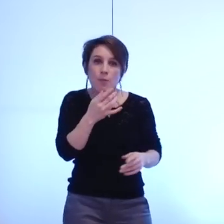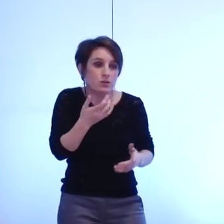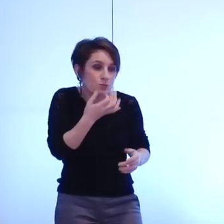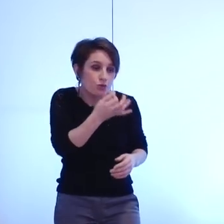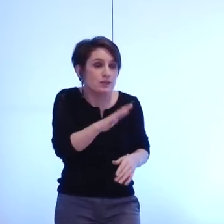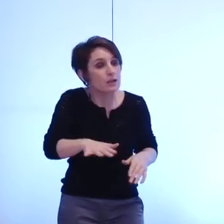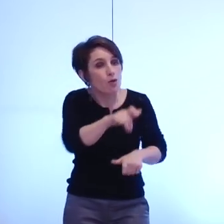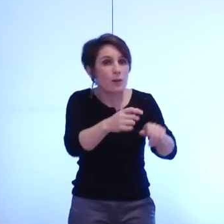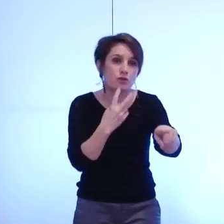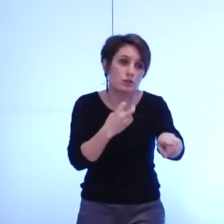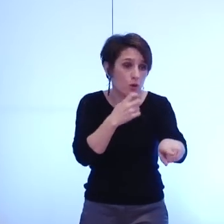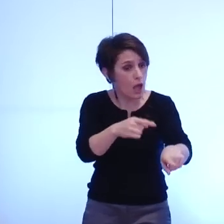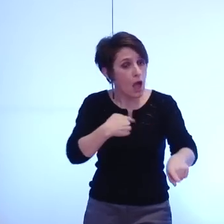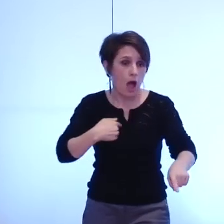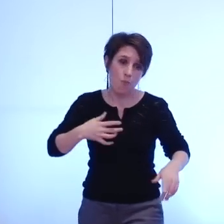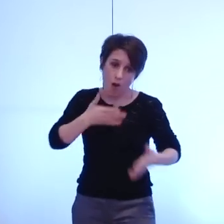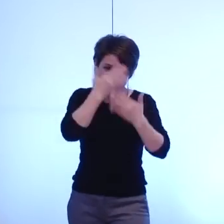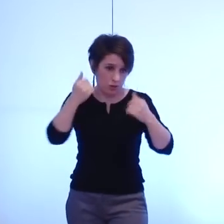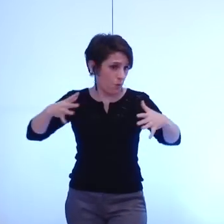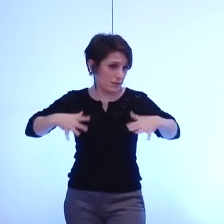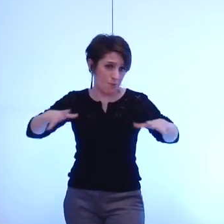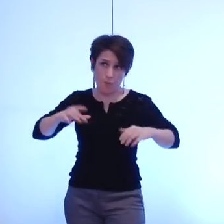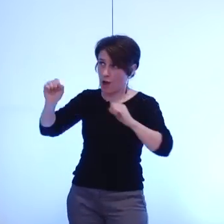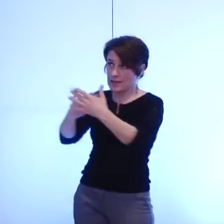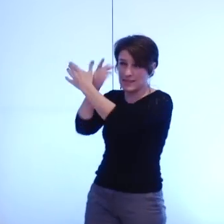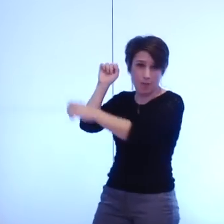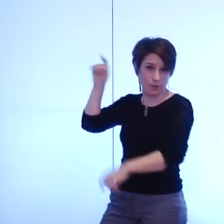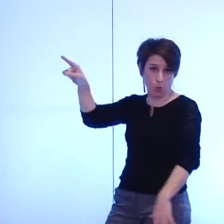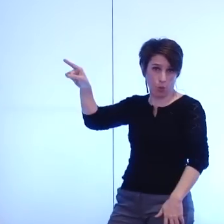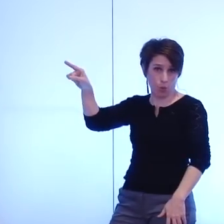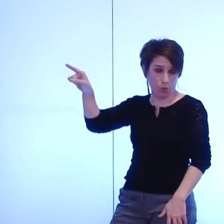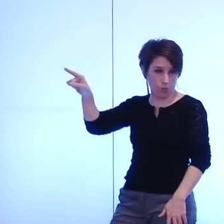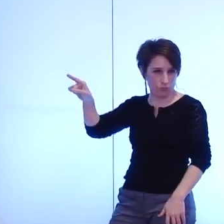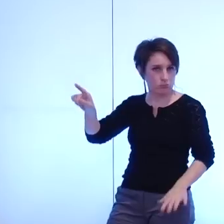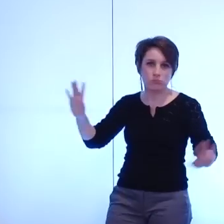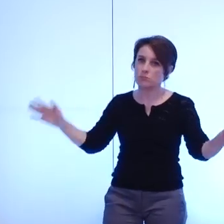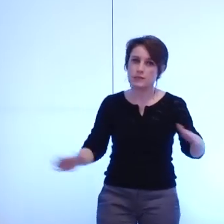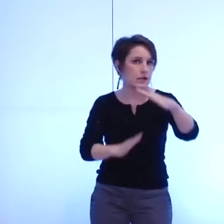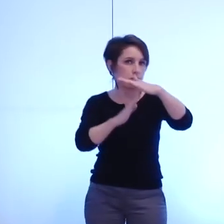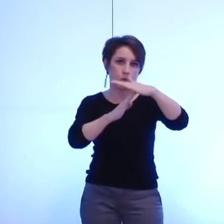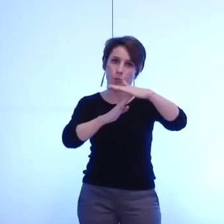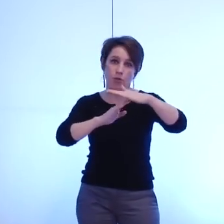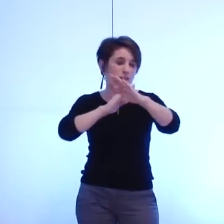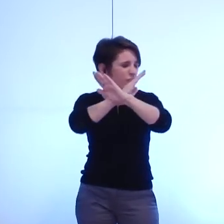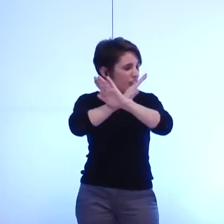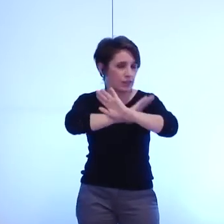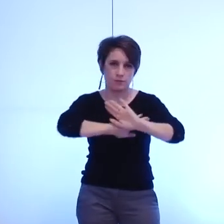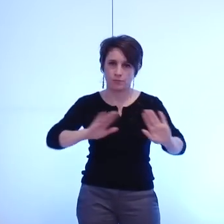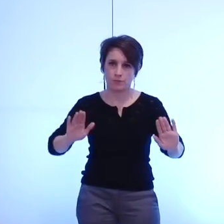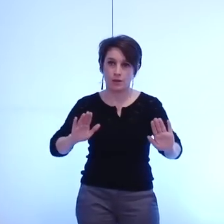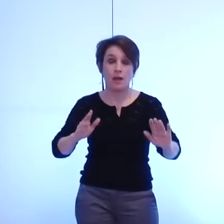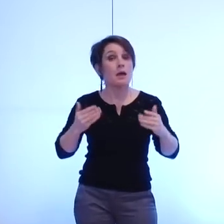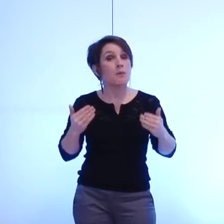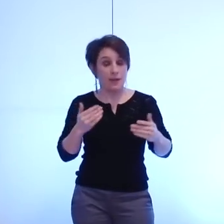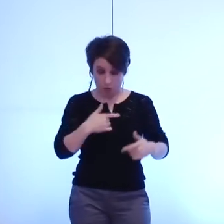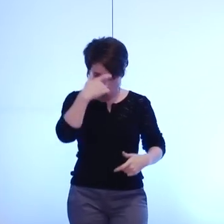ah moi je ne sais pas c'est pas moi c'est la métro non c'est fini ce temps là pour un élu communal la réalité si un élu